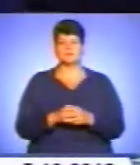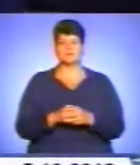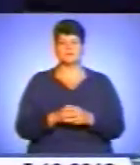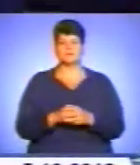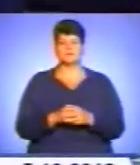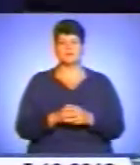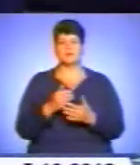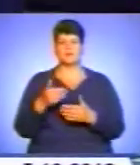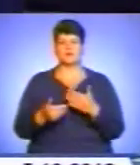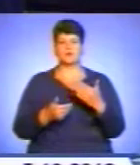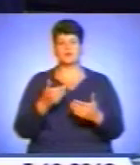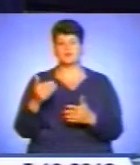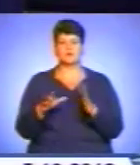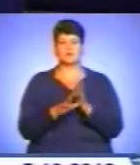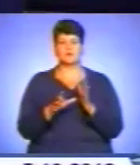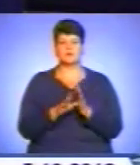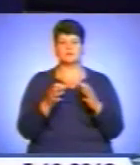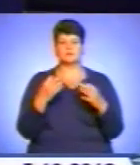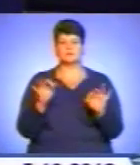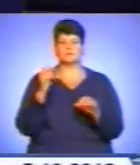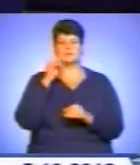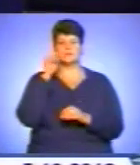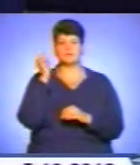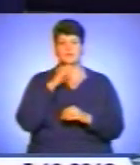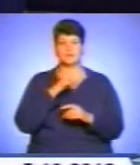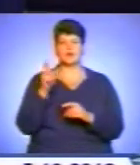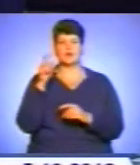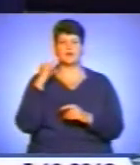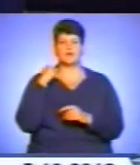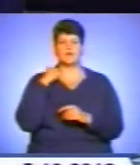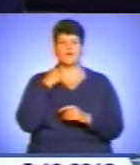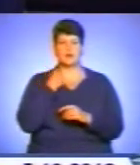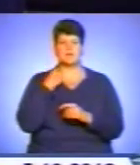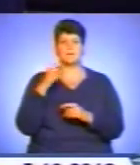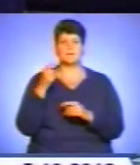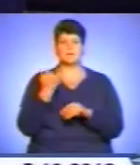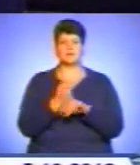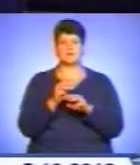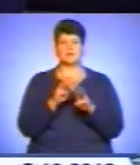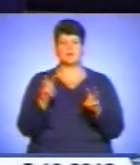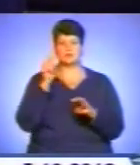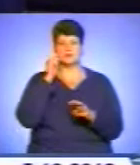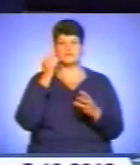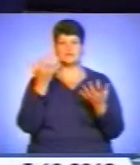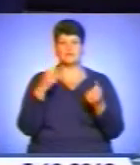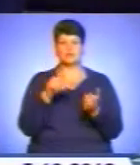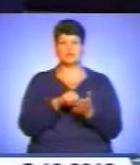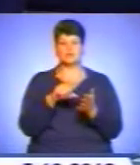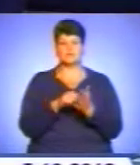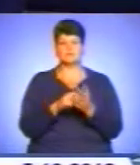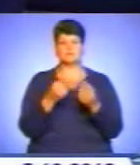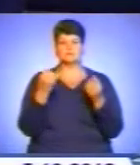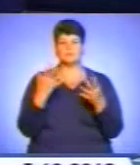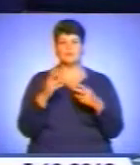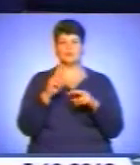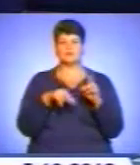Крок до енергетичної незалежності України. На Кировоградщині прем'єр-міністр України взяв участь у символічному початку будівництва